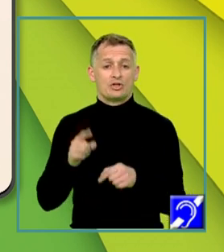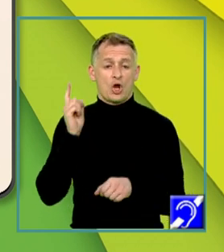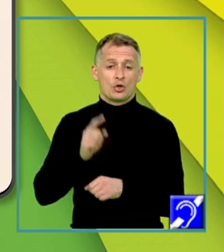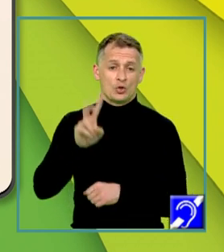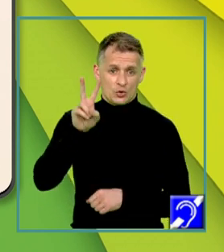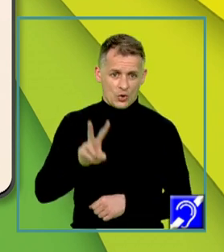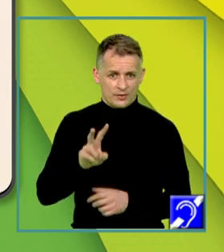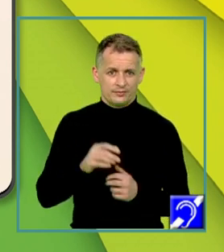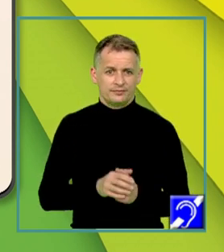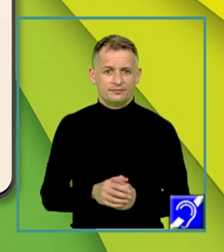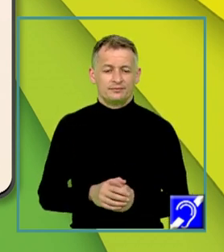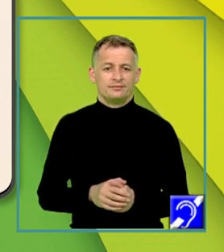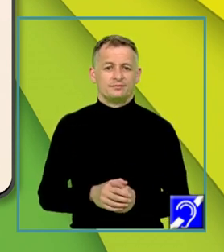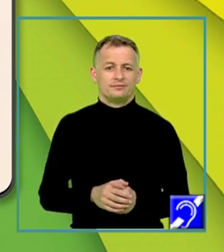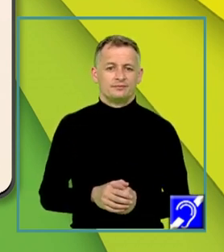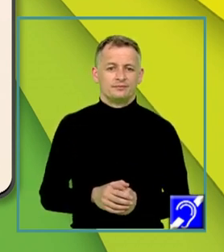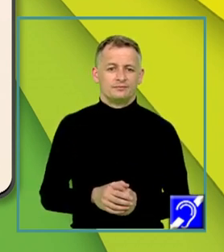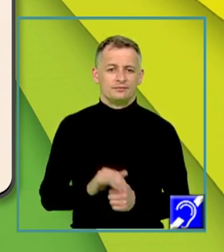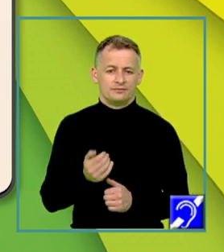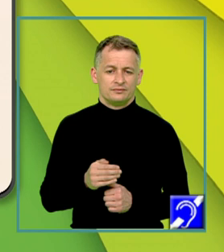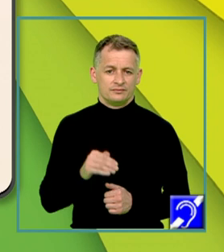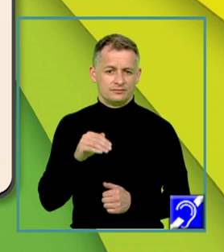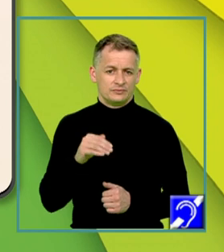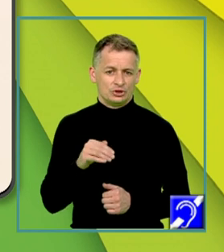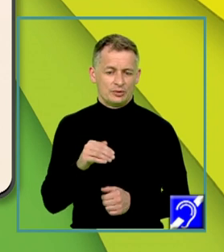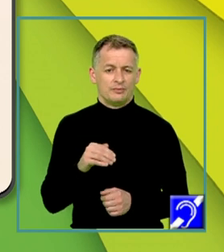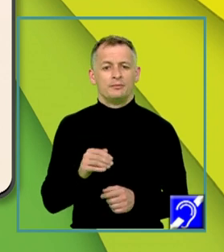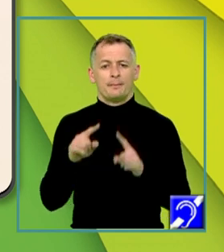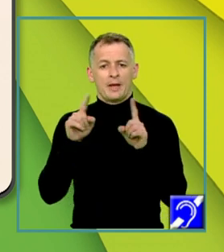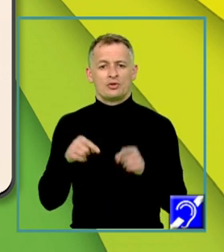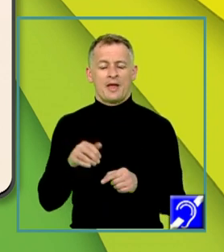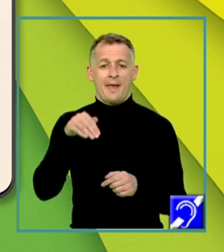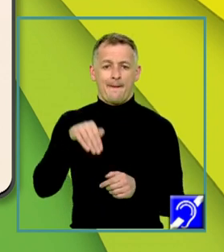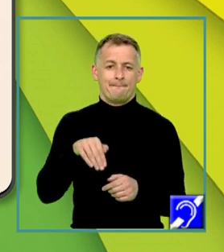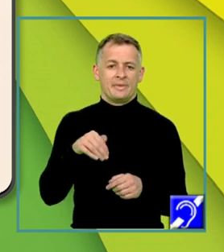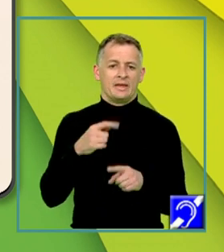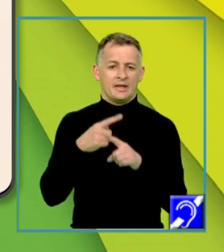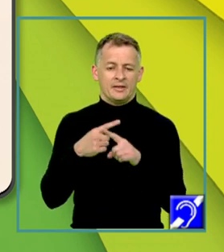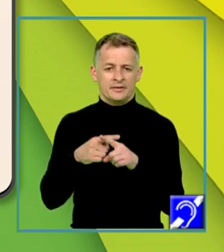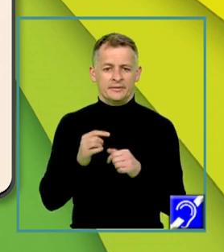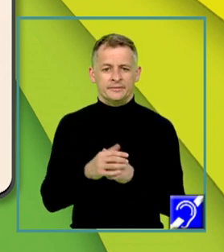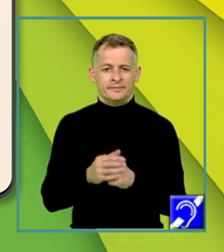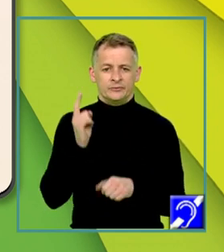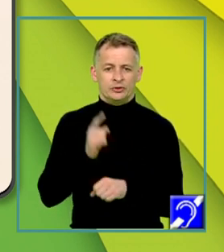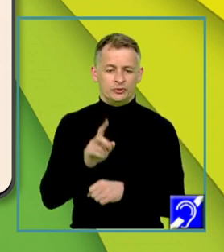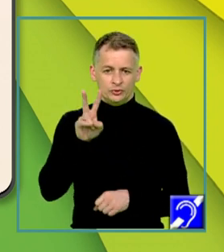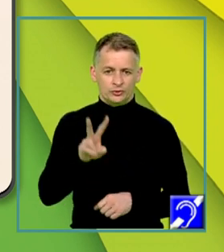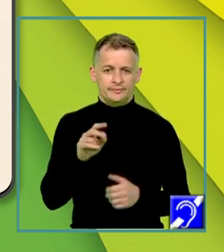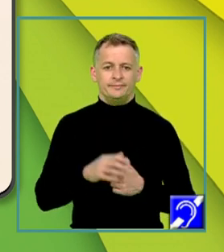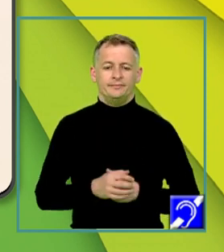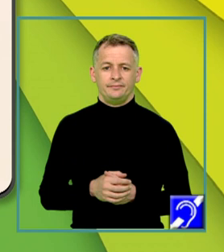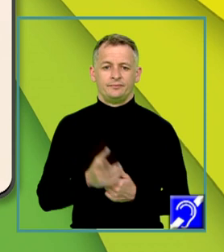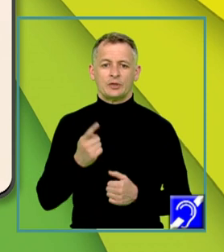și matricele M de X, matrici pătratice de ordinul 2,